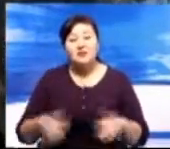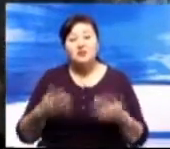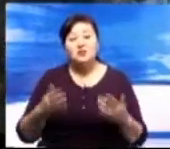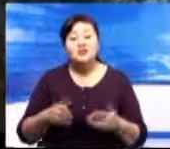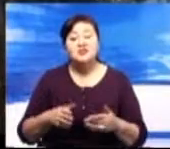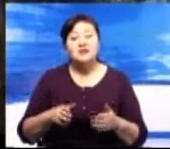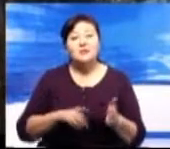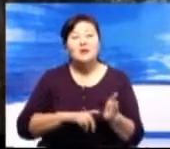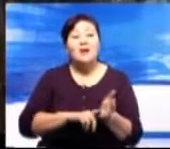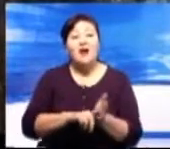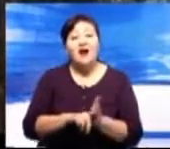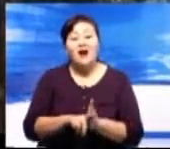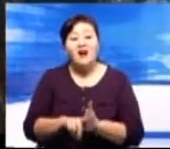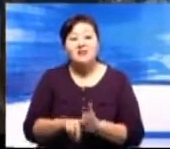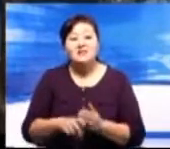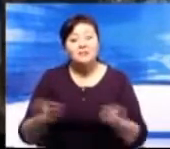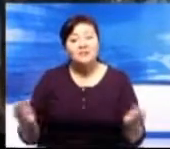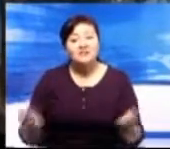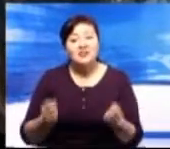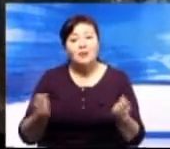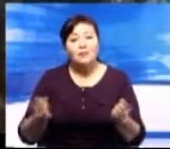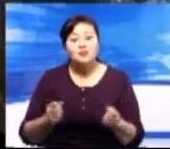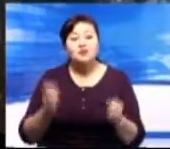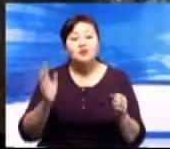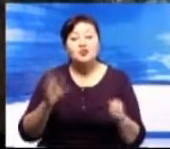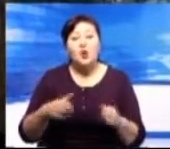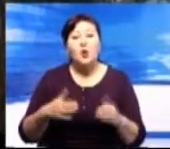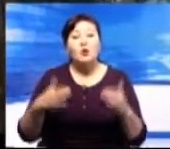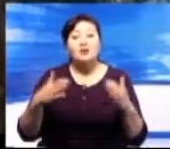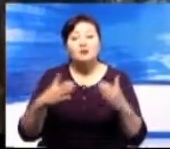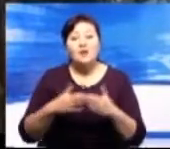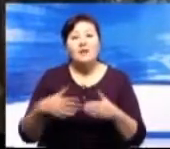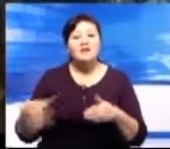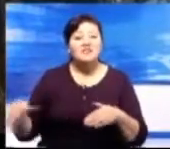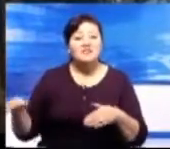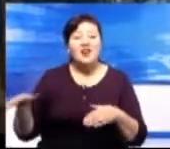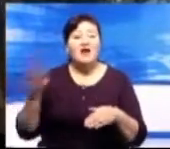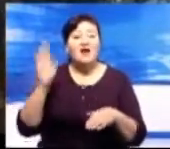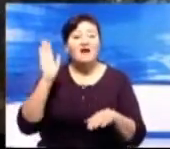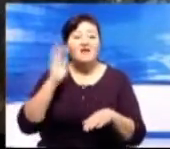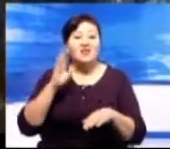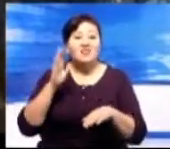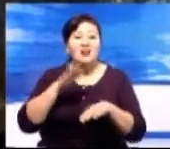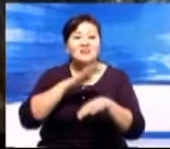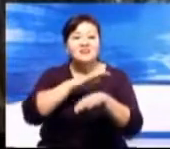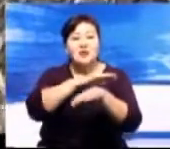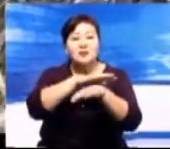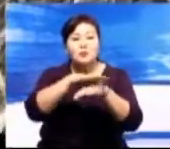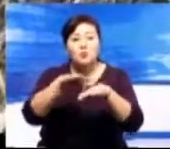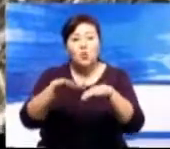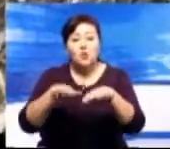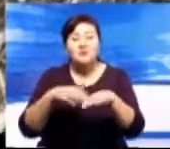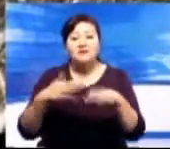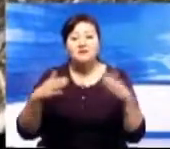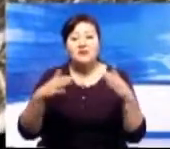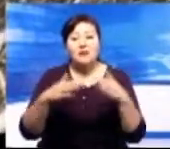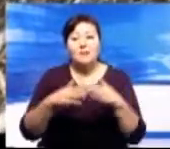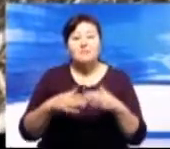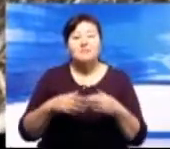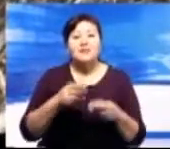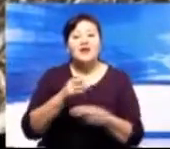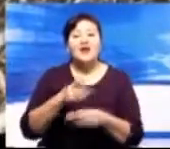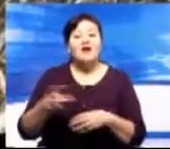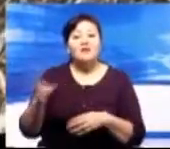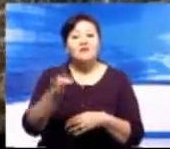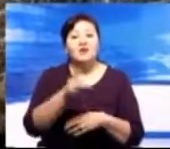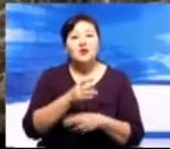то родниковыми водами затопит весь жилой массив. В настоящее время орык зарос камышами и превращается в болото. В районе дачного массива